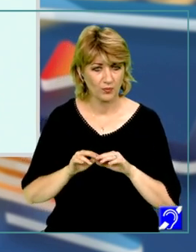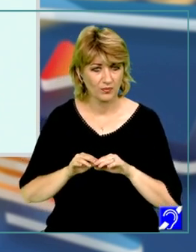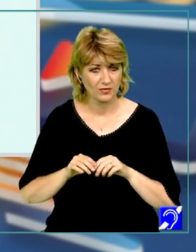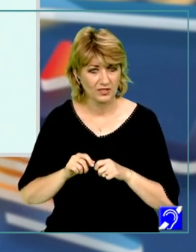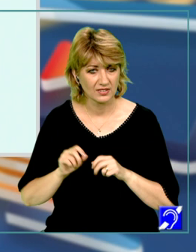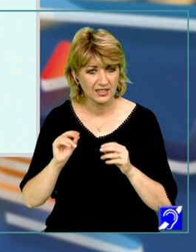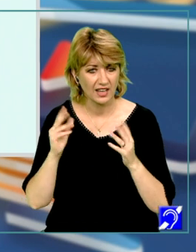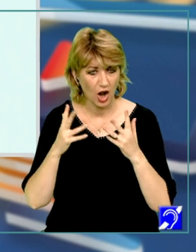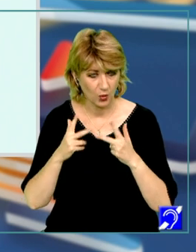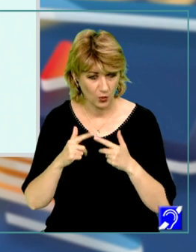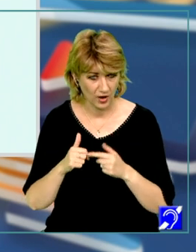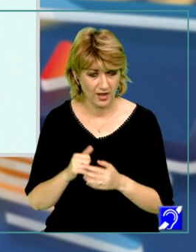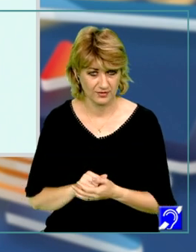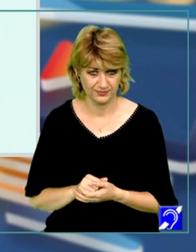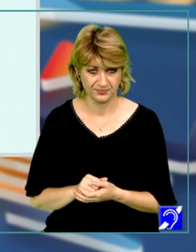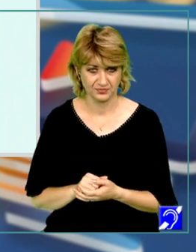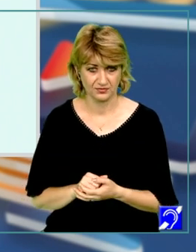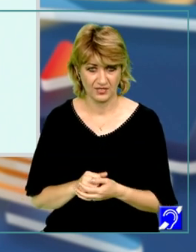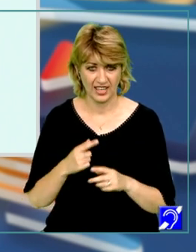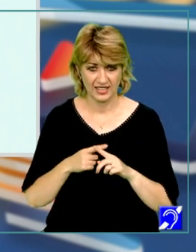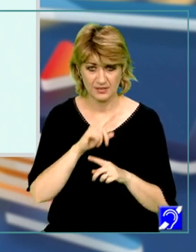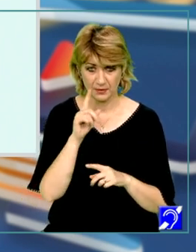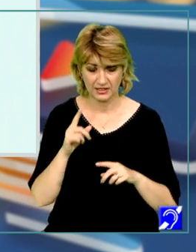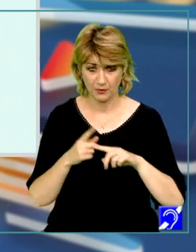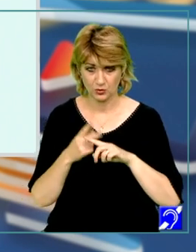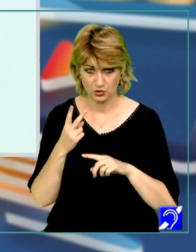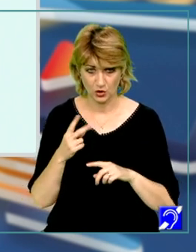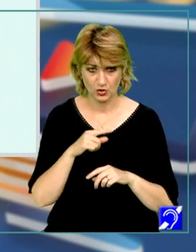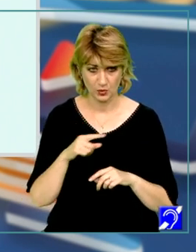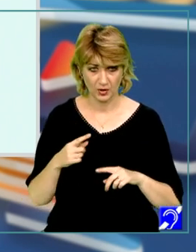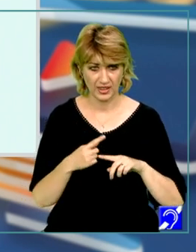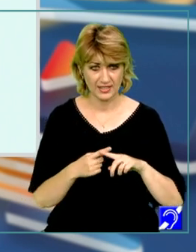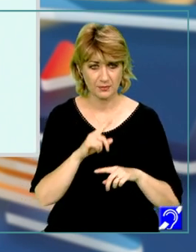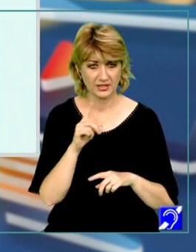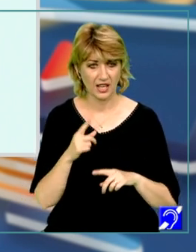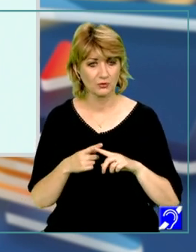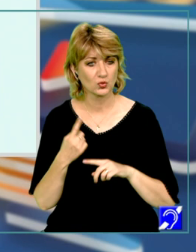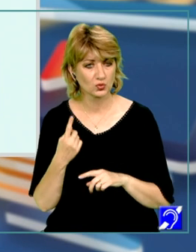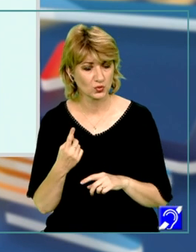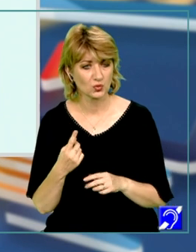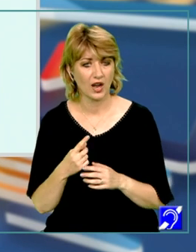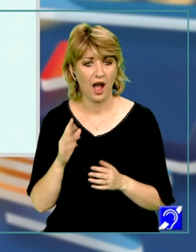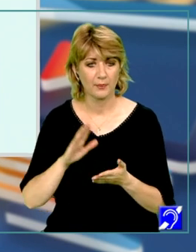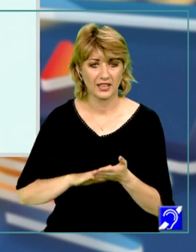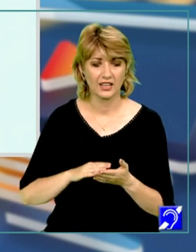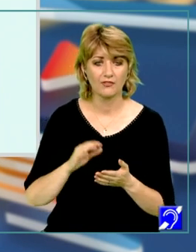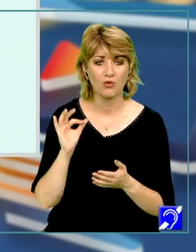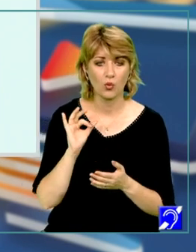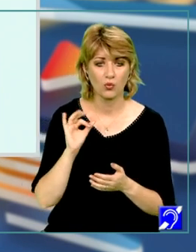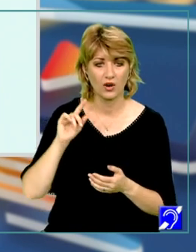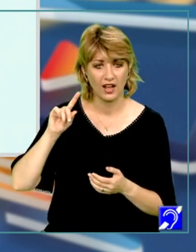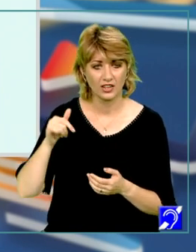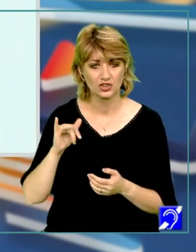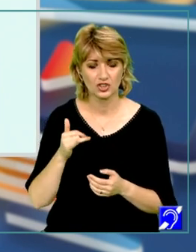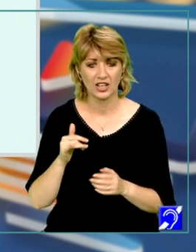astfel încât pe postului F avem X2, pe postului G, X1, aplicăm formule de derivare și